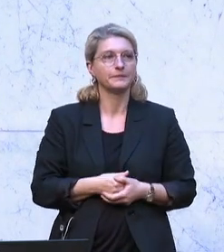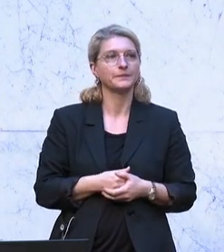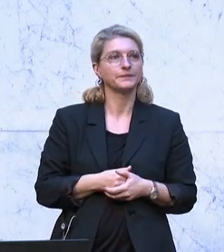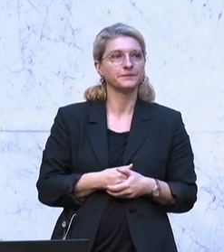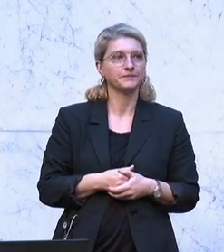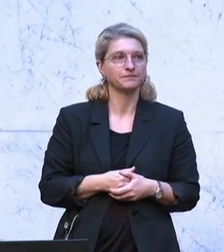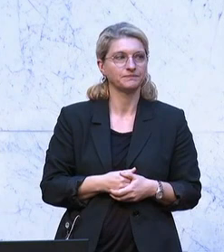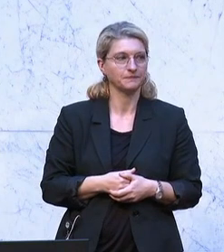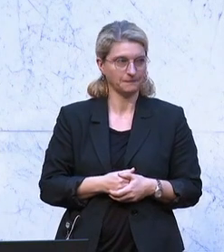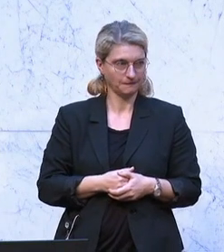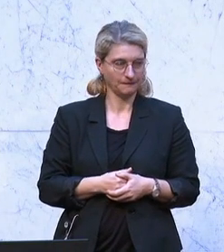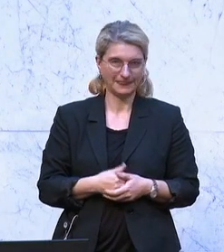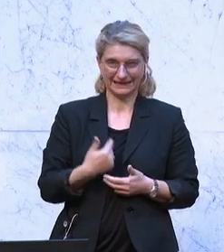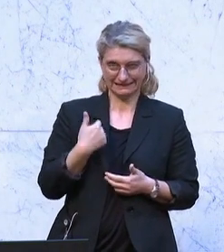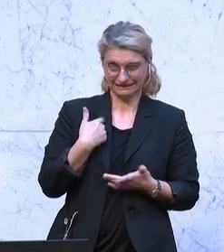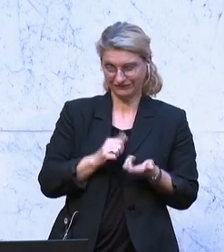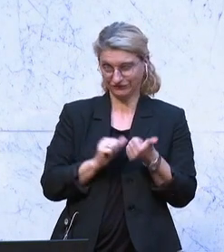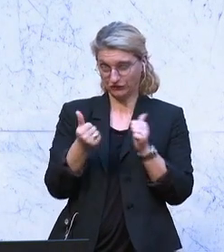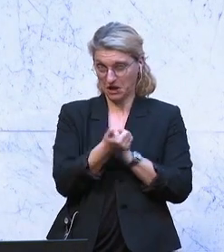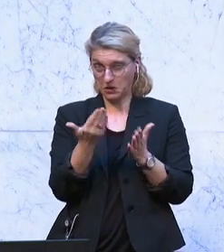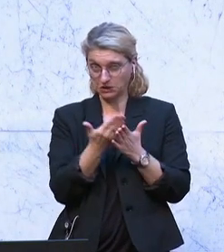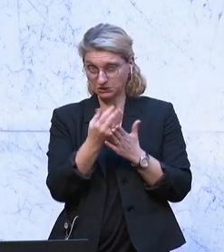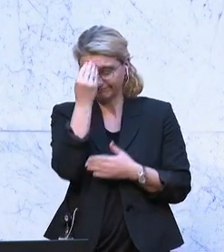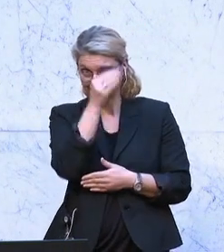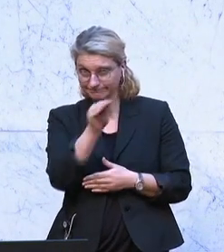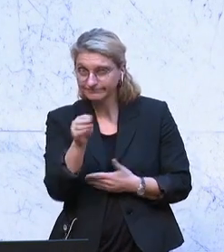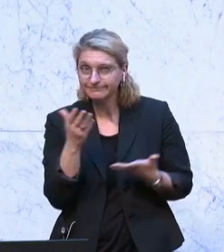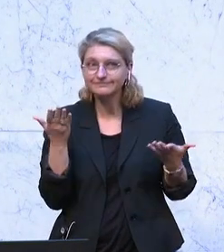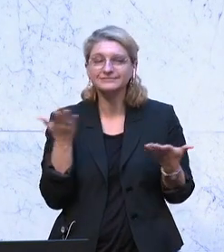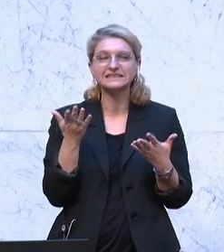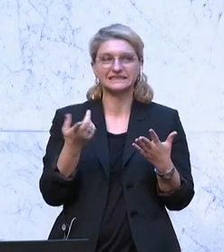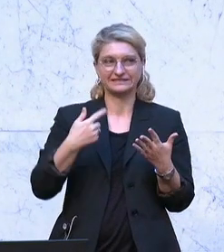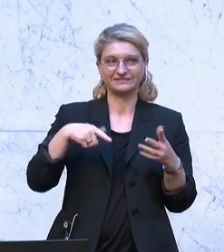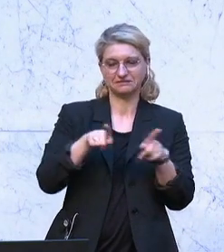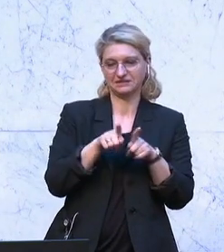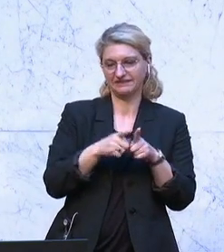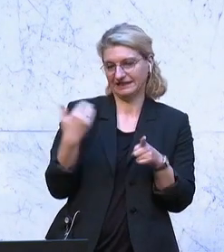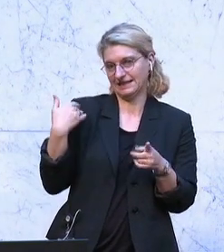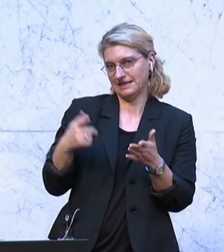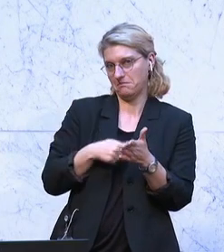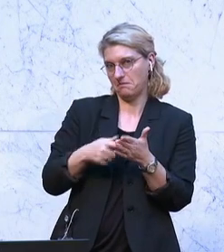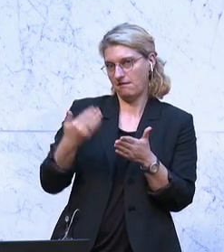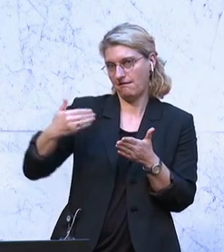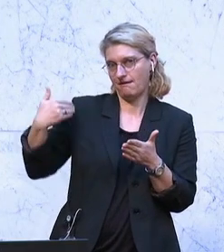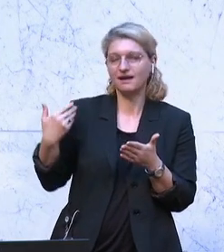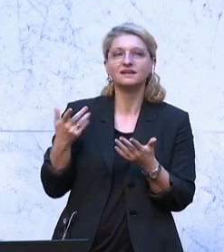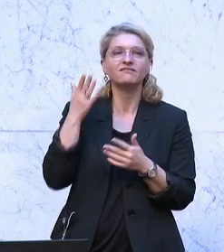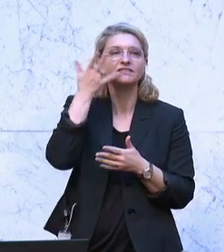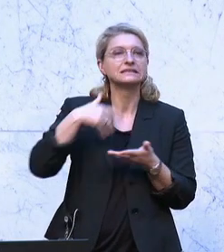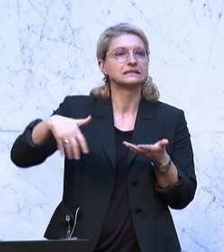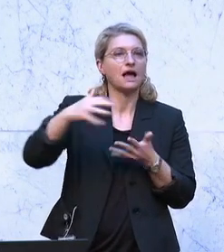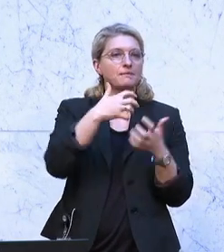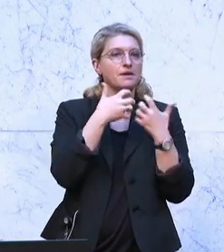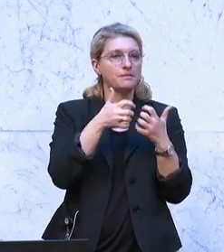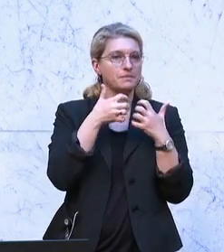Ich schicke gleich einmal voraus, wir werden, wie auch die letzten Male, dem Sammelbericht